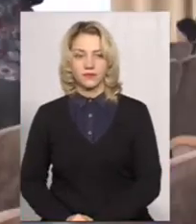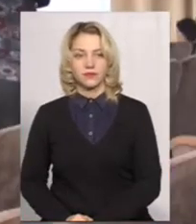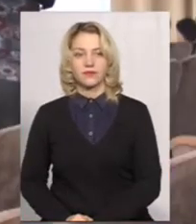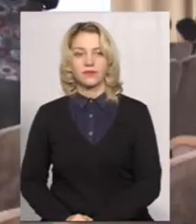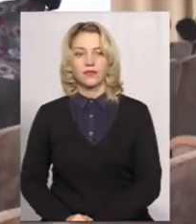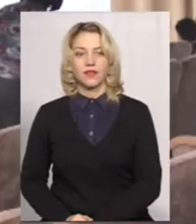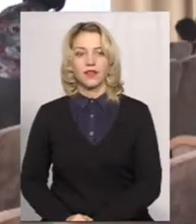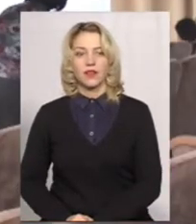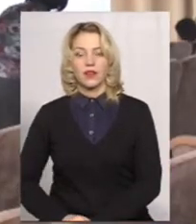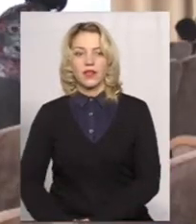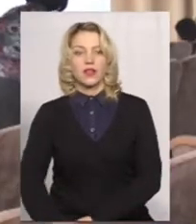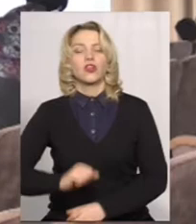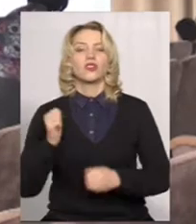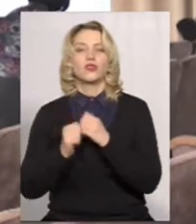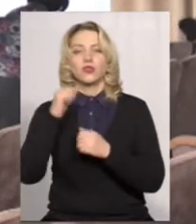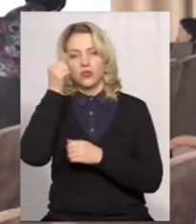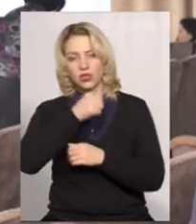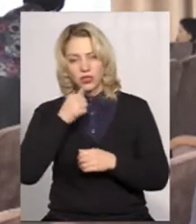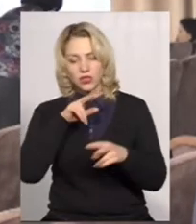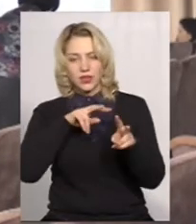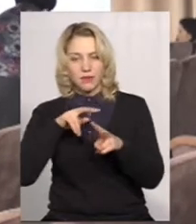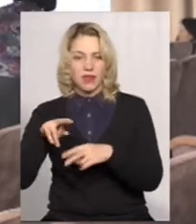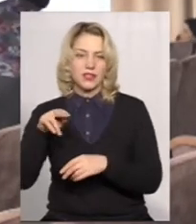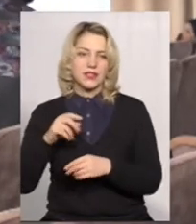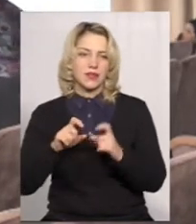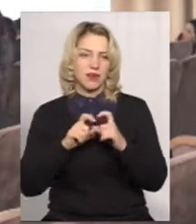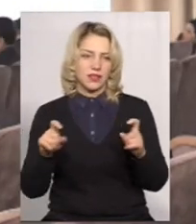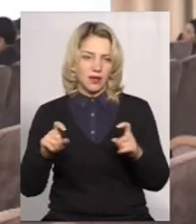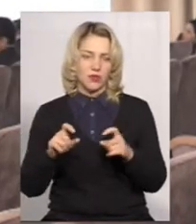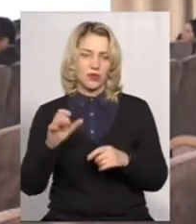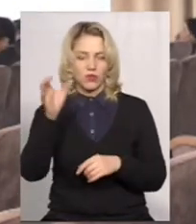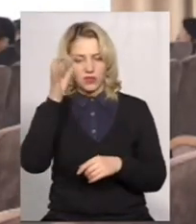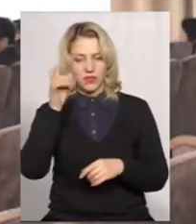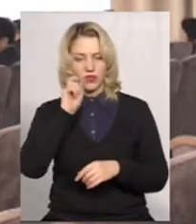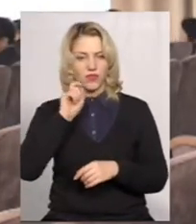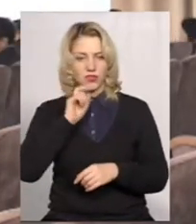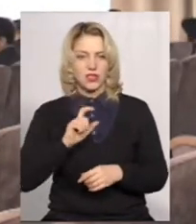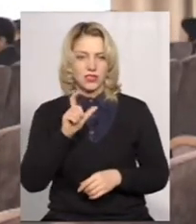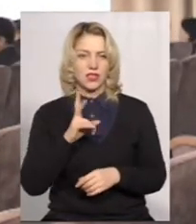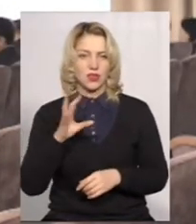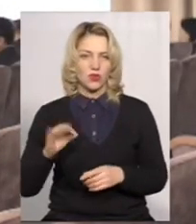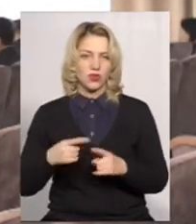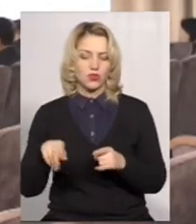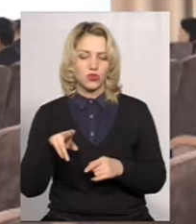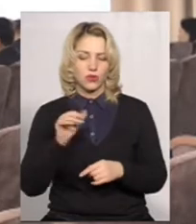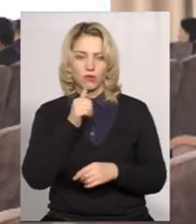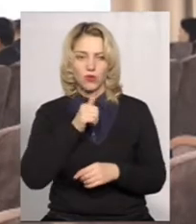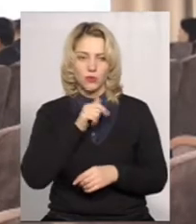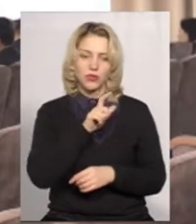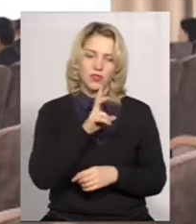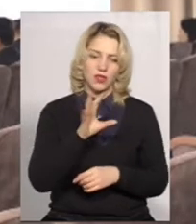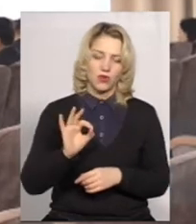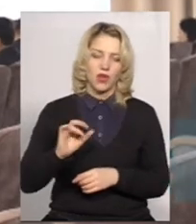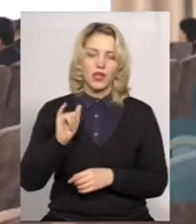Де щорічна така дбалість управління Департаменту освіти і Вінницького районного центру щодо пробного ЗНО і